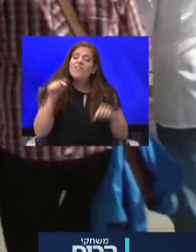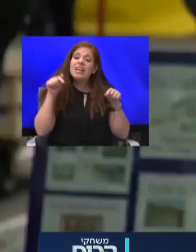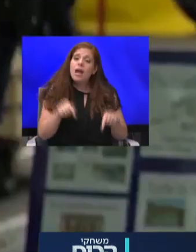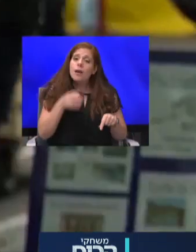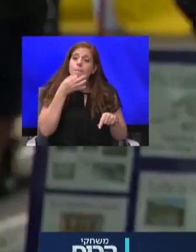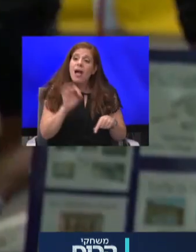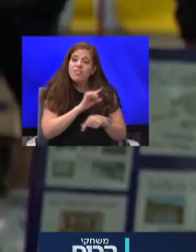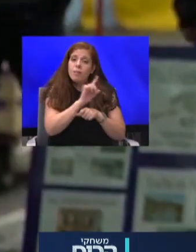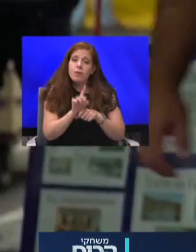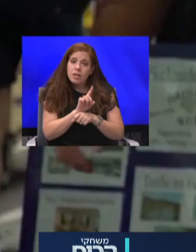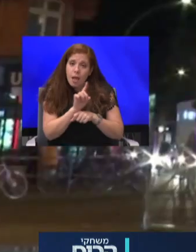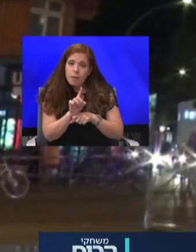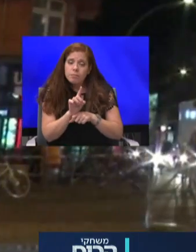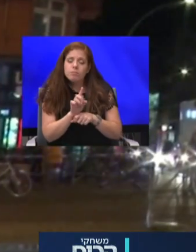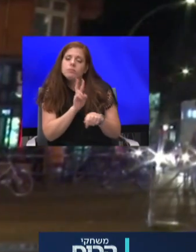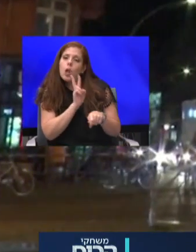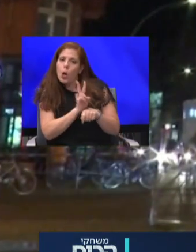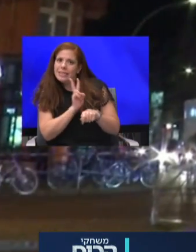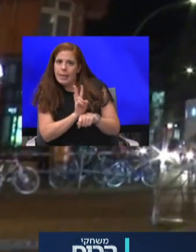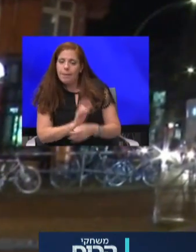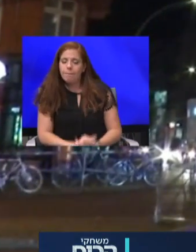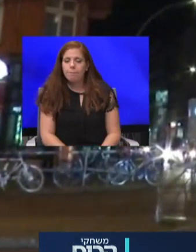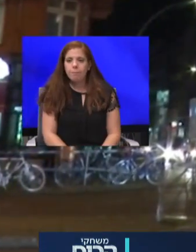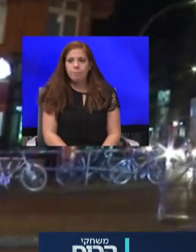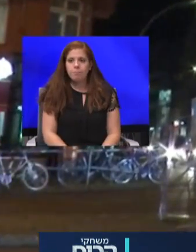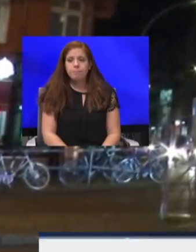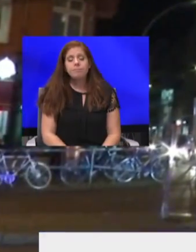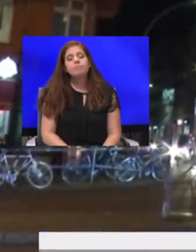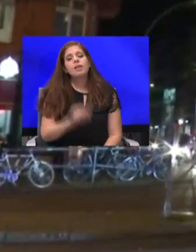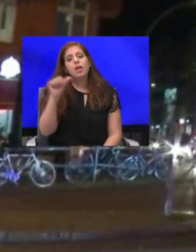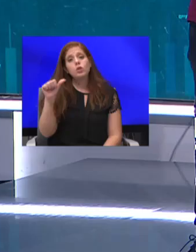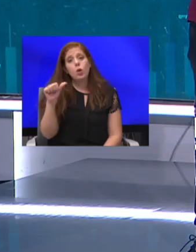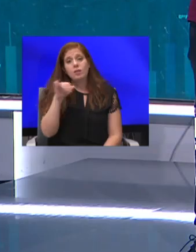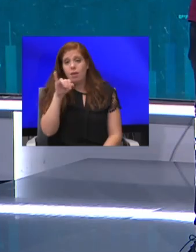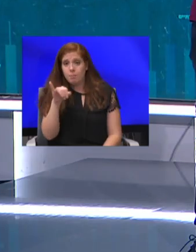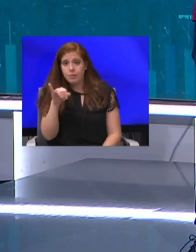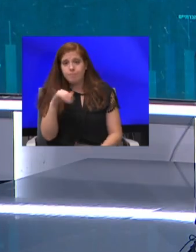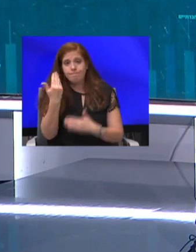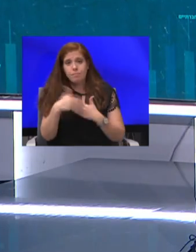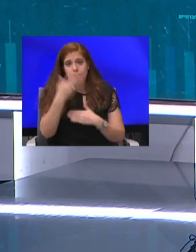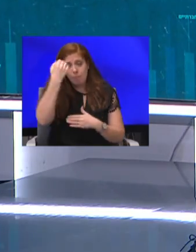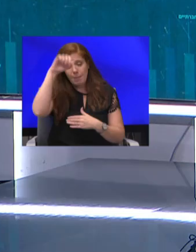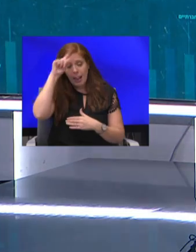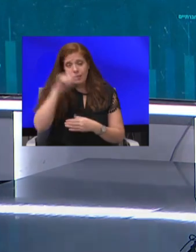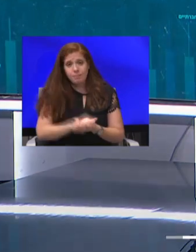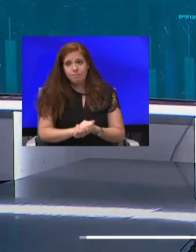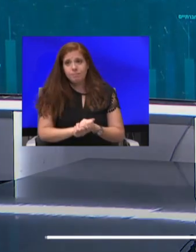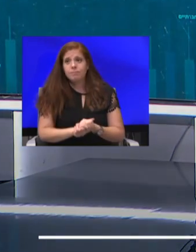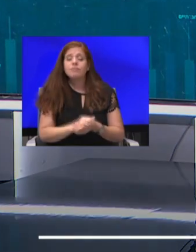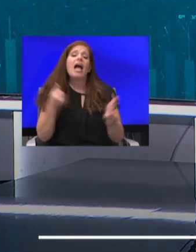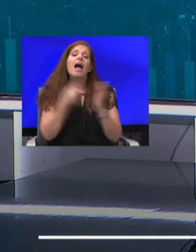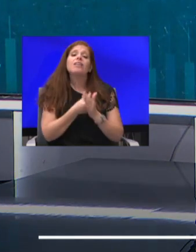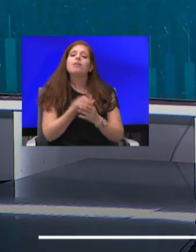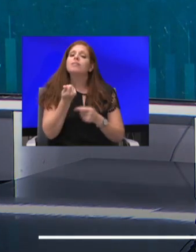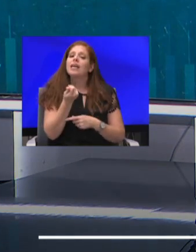לנקוט משנה זהירות. אנטוניה ימין, ברלין. עד כאן משחקי הכיס לערב, תודה רבה שבחרתם